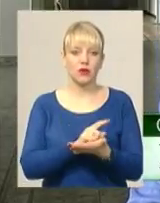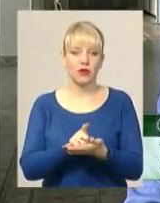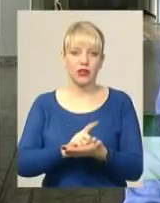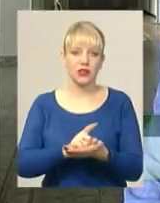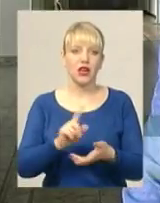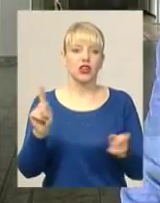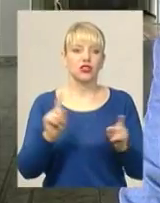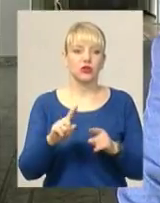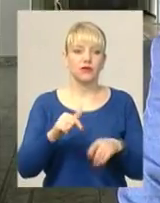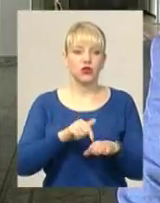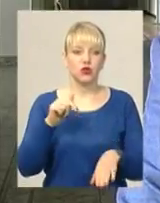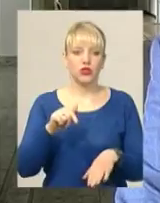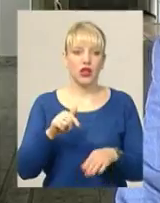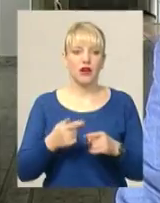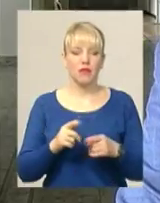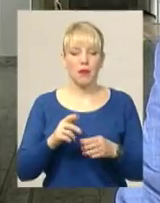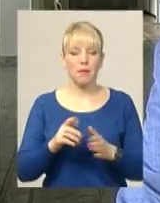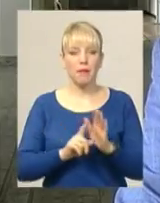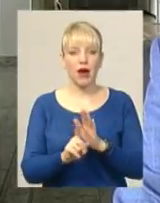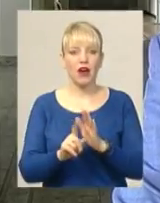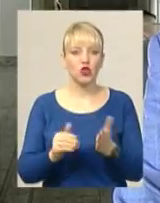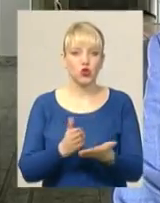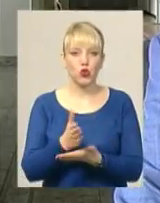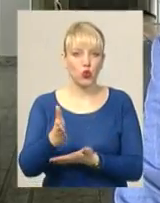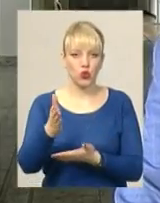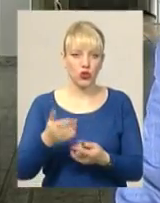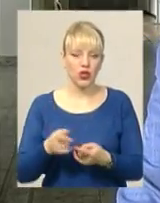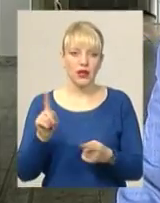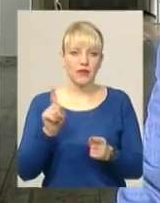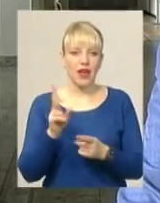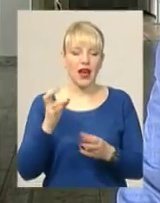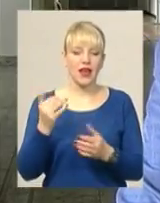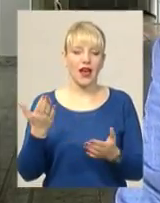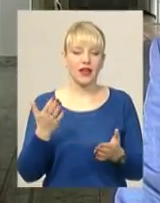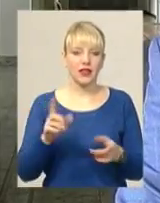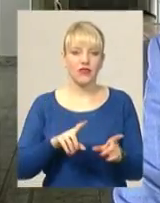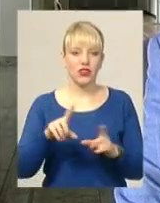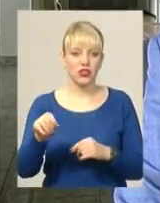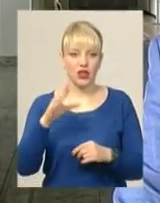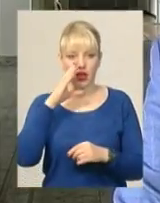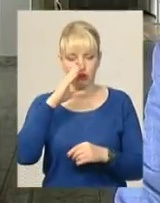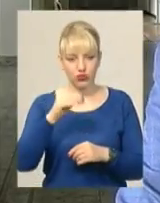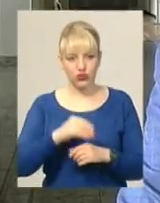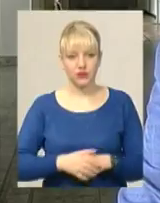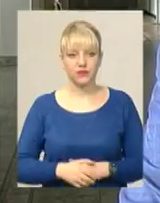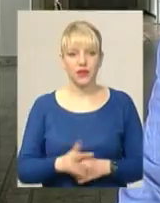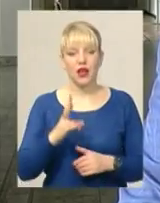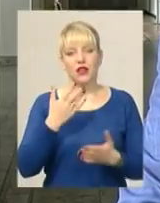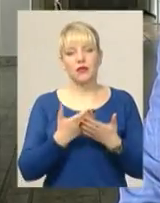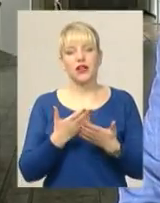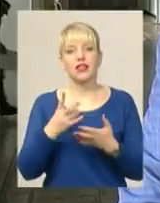трекерів до маршруту, тобто до того маршруту, на який він виїжджає як резервний або як виїжджає на заміну.